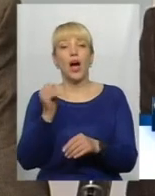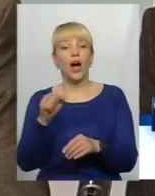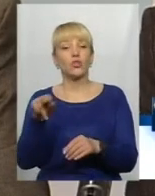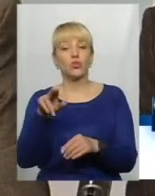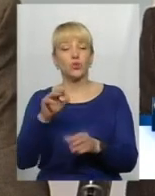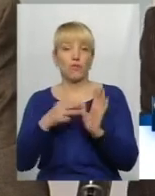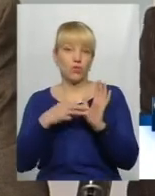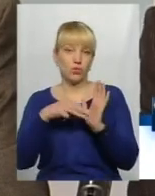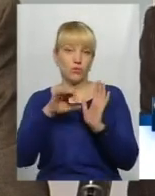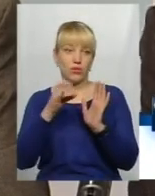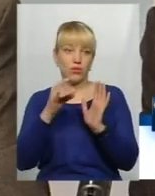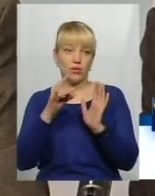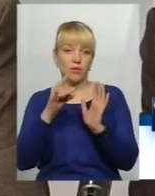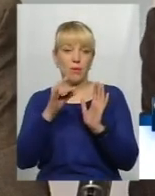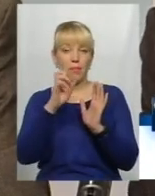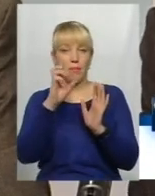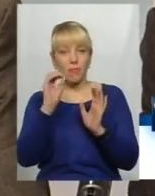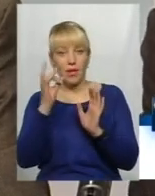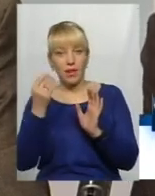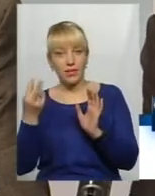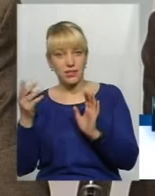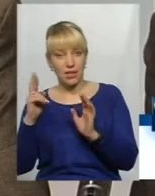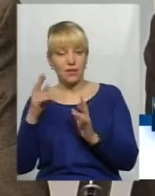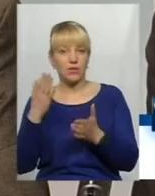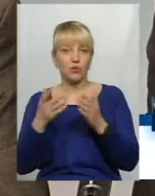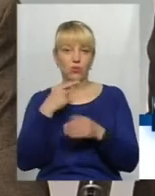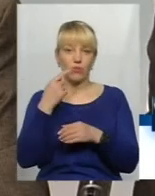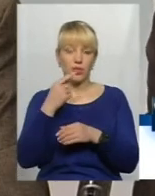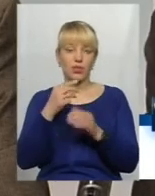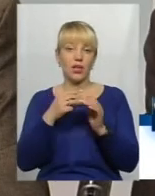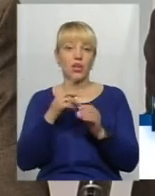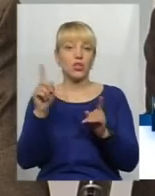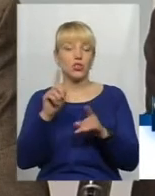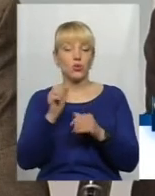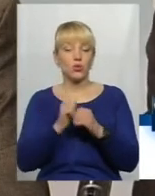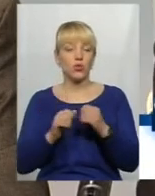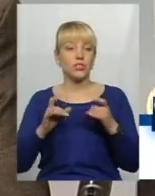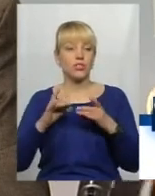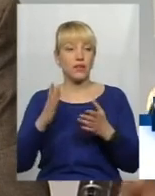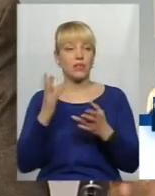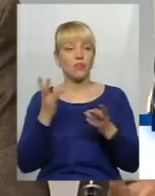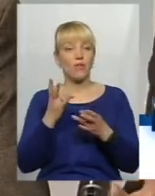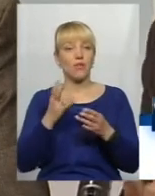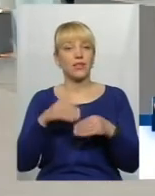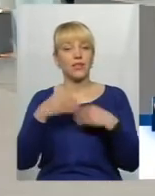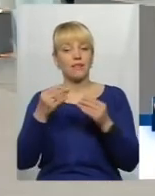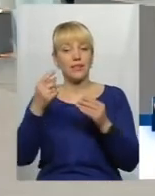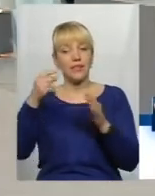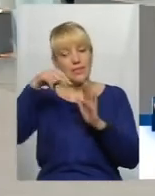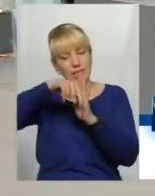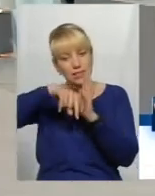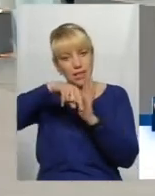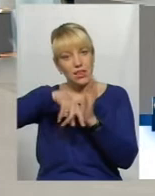березня, якщо ми говоримо, що кожне свято має якесь нести глибоке змістовне